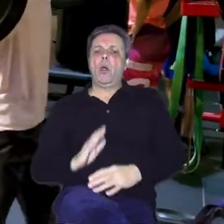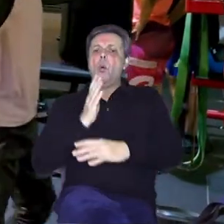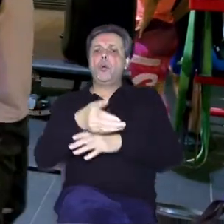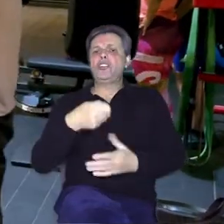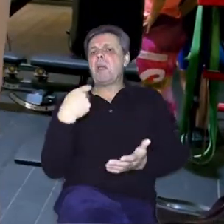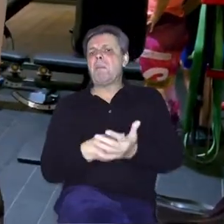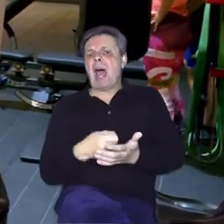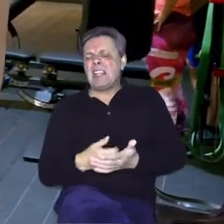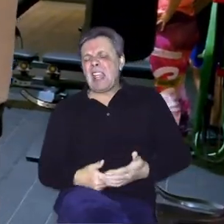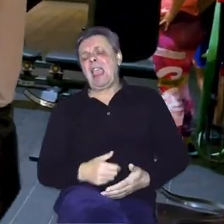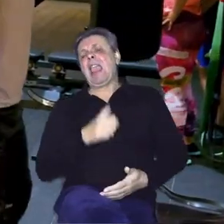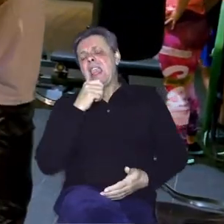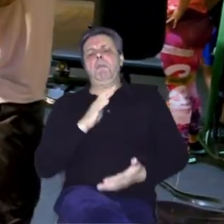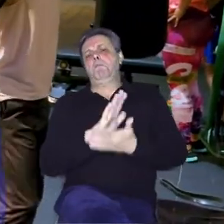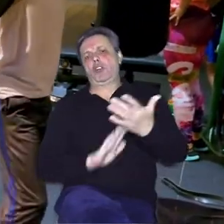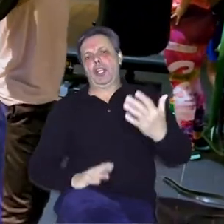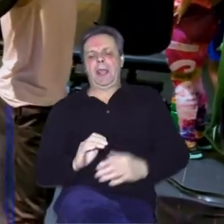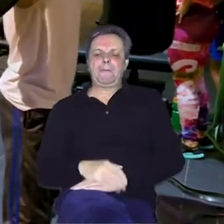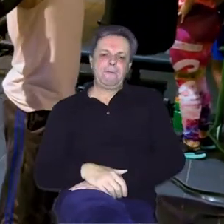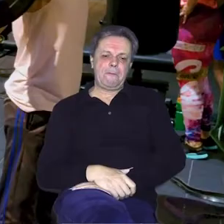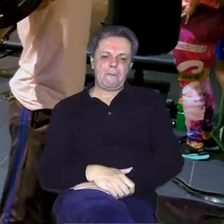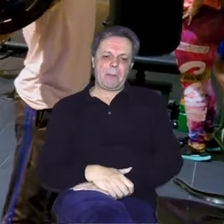Uđite, platite korištenje i krenite.